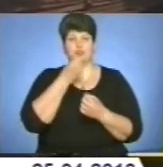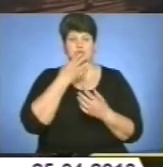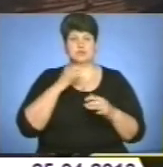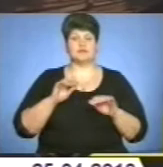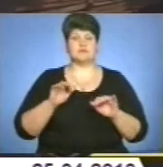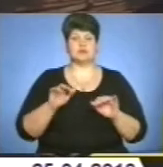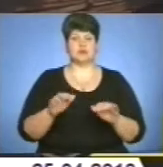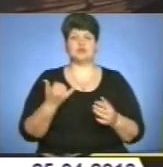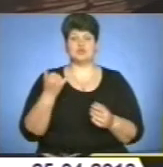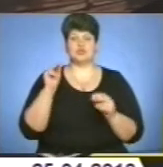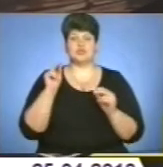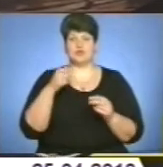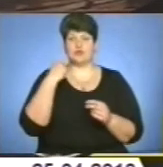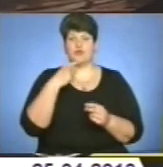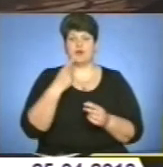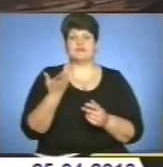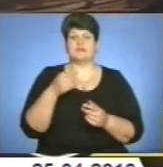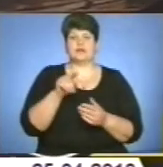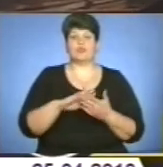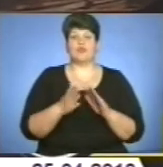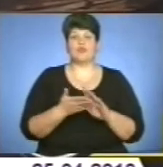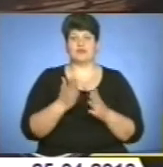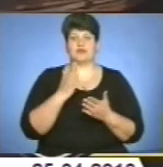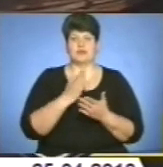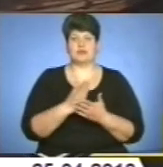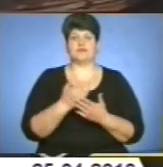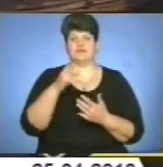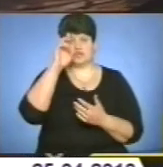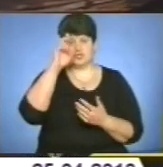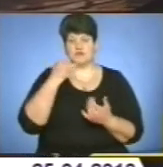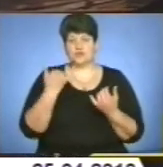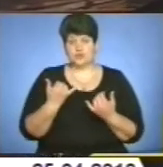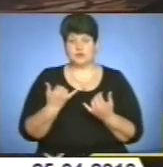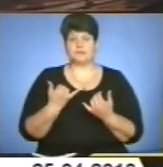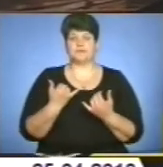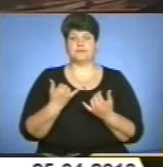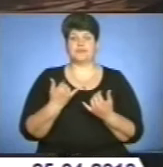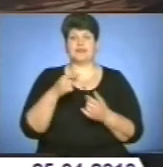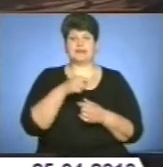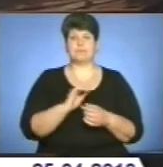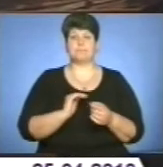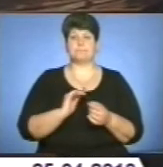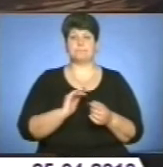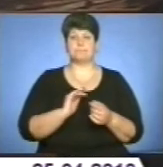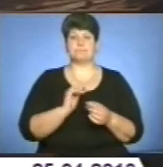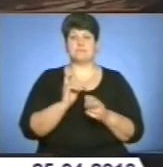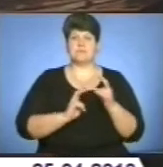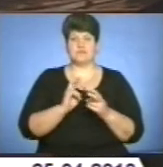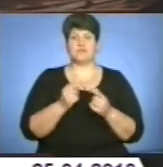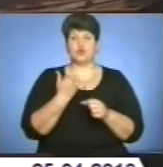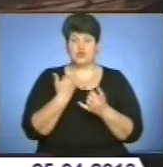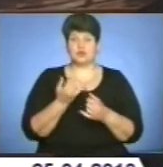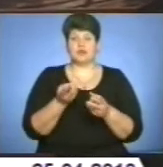сьогодні, відверто кажучи, в тих умовах, яка сьогодні економічна, скрута і кризна в державі, то вже тим підприємствам, які сьогодні залишаються працювати,